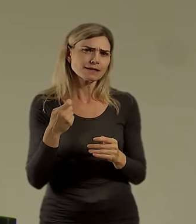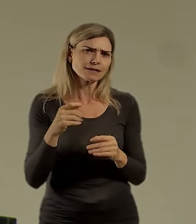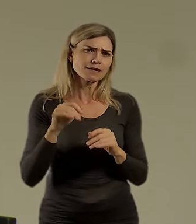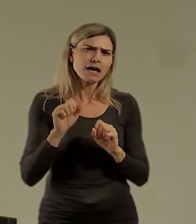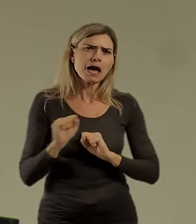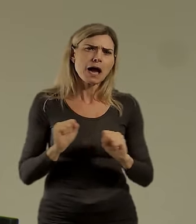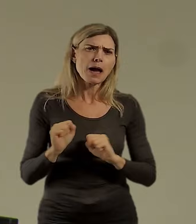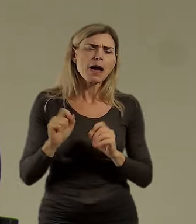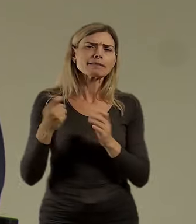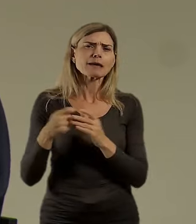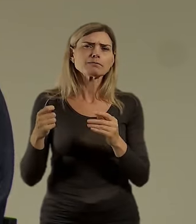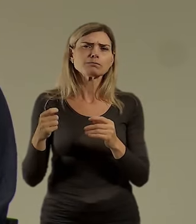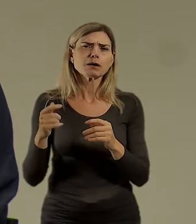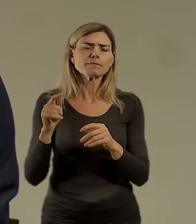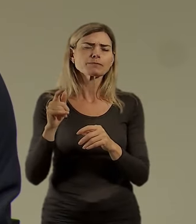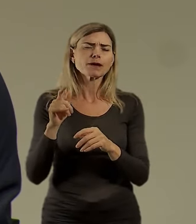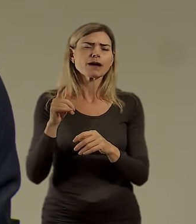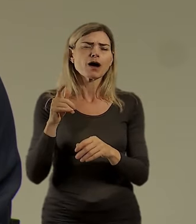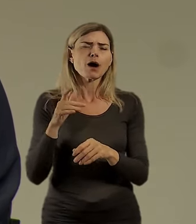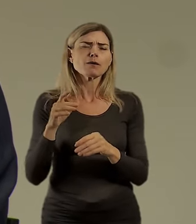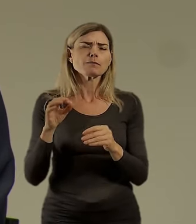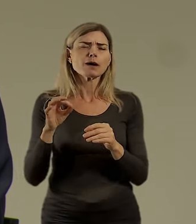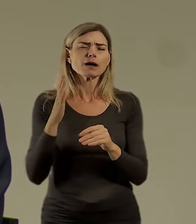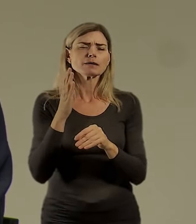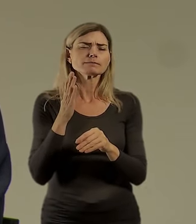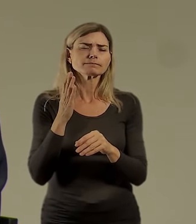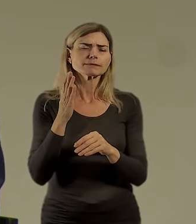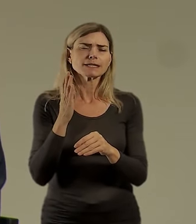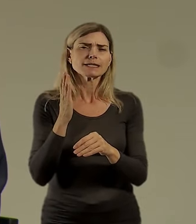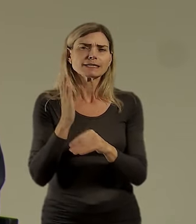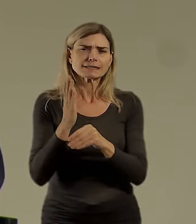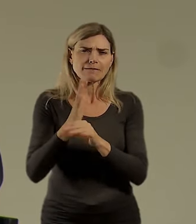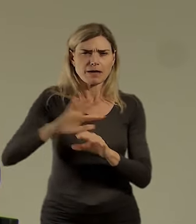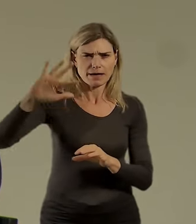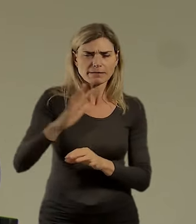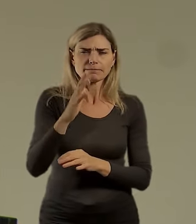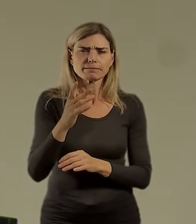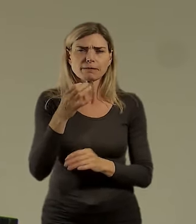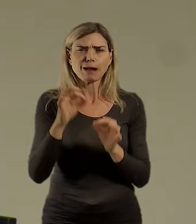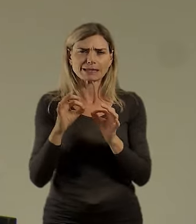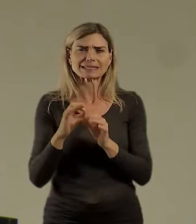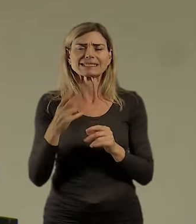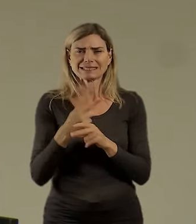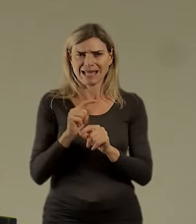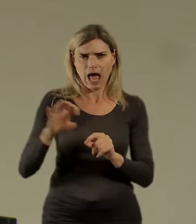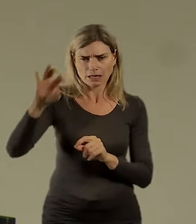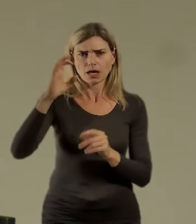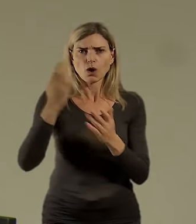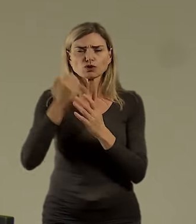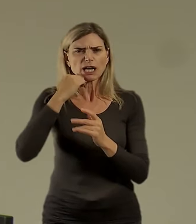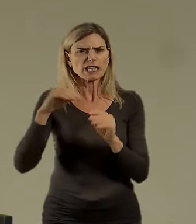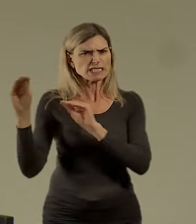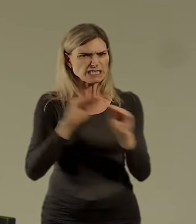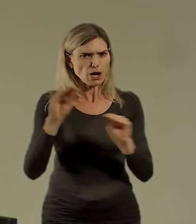politický kontext, ale třeba i sever Francie. Čili Praha, Česká republika je v této věci určitým